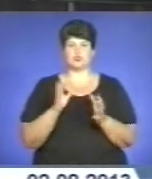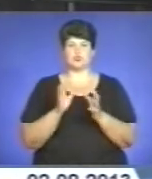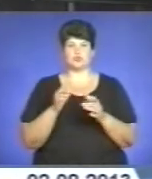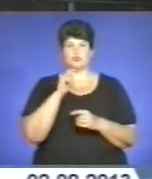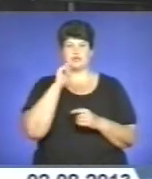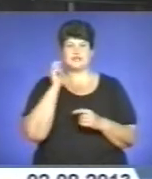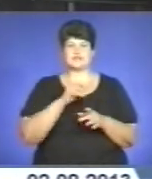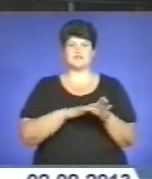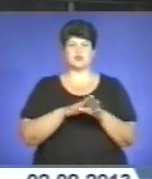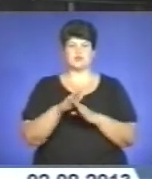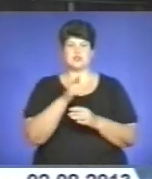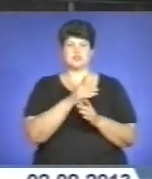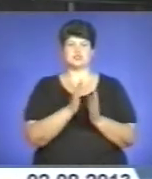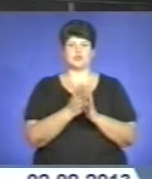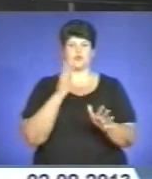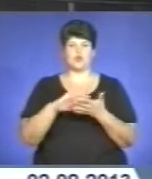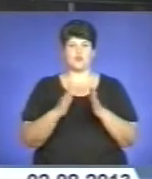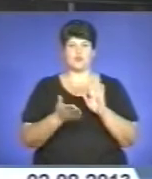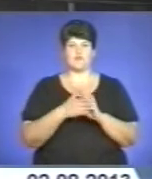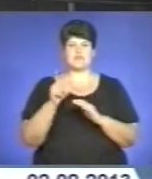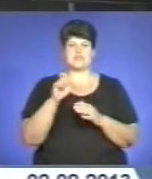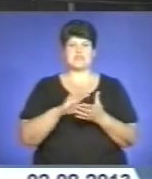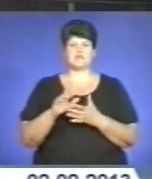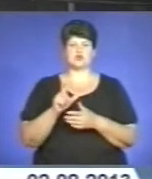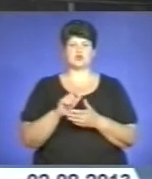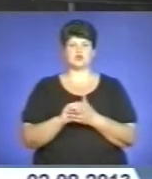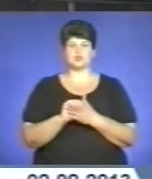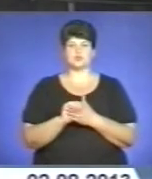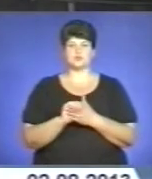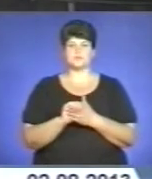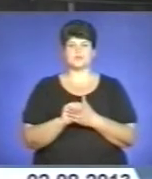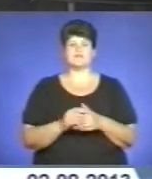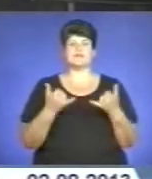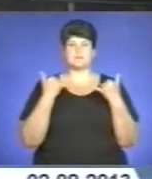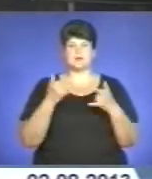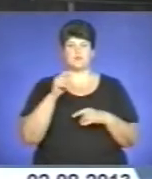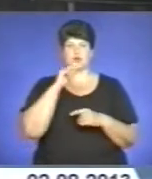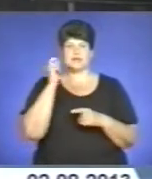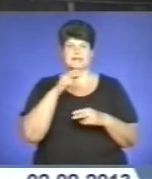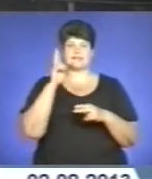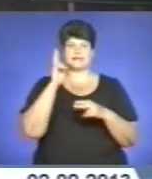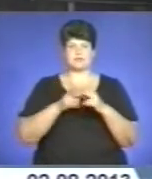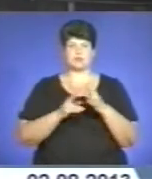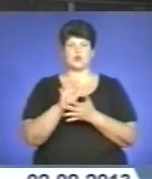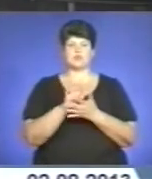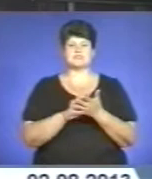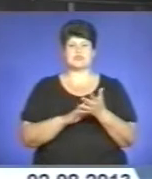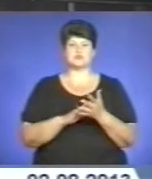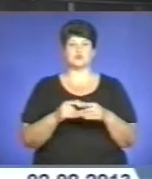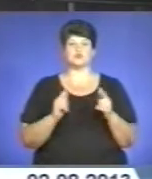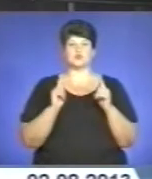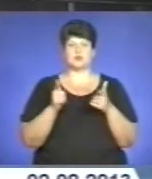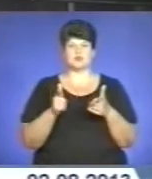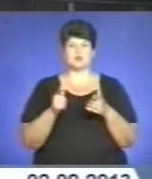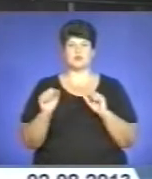виконання чергової умови Євросоюзу на шляху до Вільнюського саміту. Відтепер в Україні завершено процес узгодження стратегії